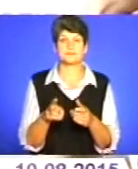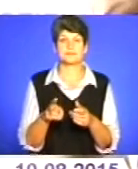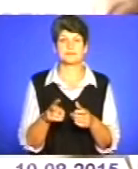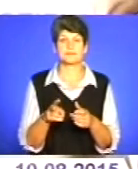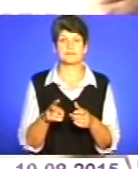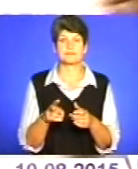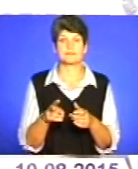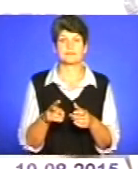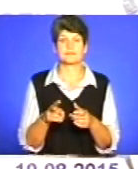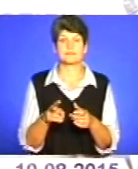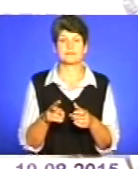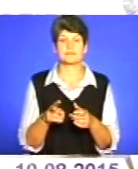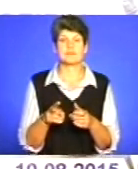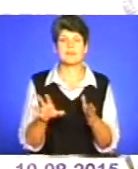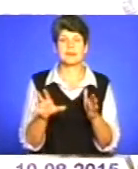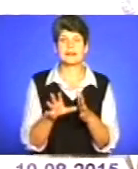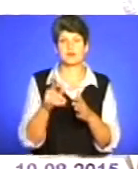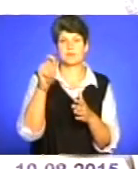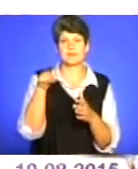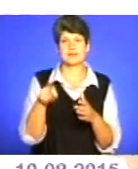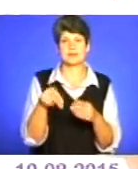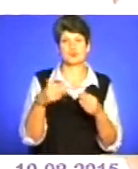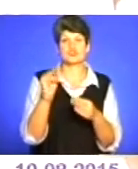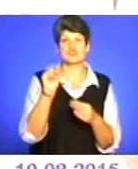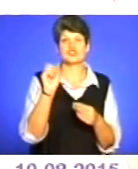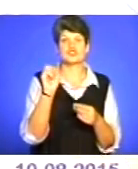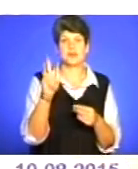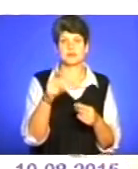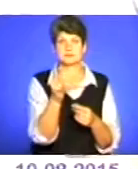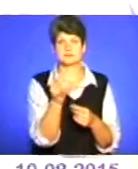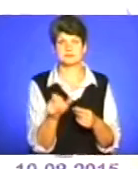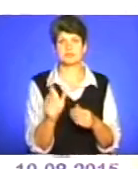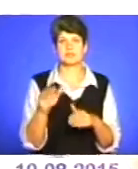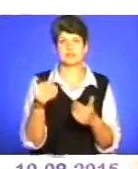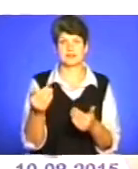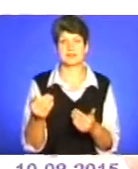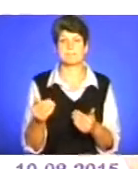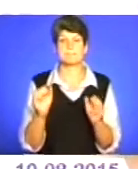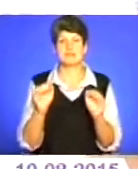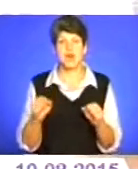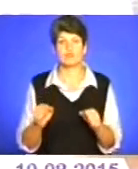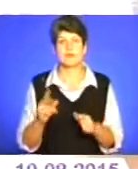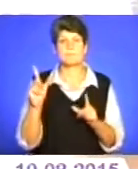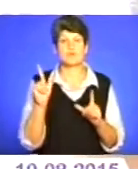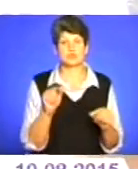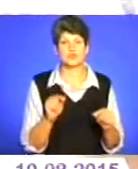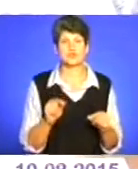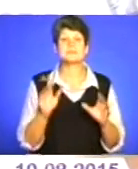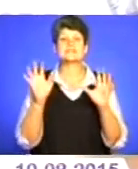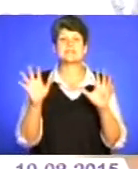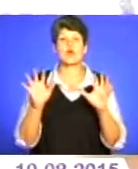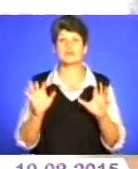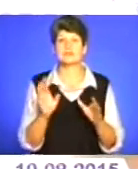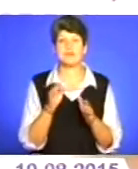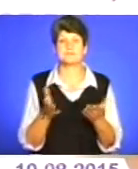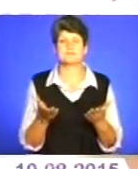електронний апарат видасть чек, який буде давати право на проїзд. Але ще раз повторююся, щоб законодавець нам не